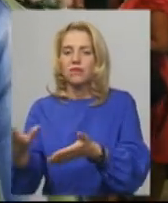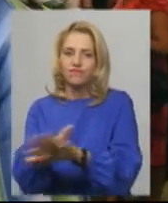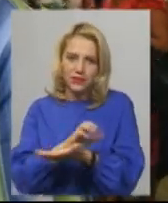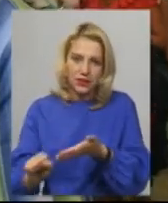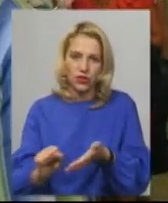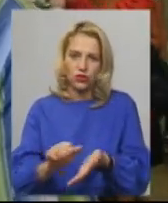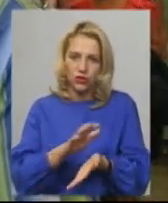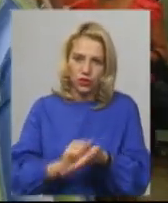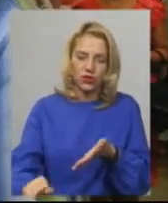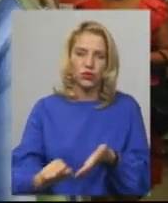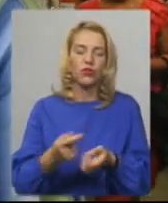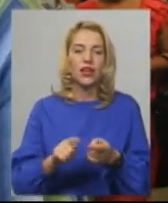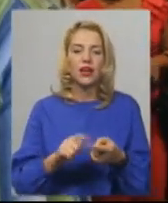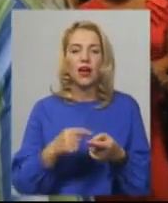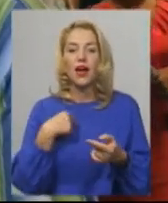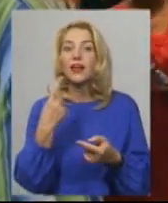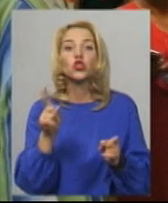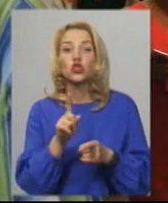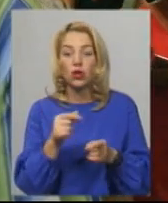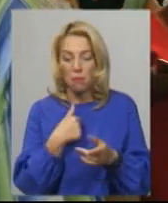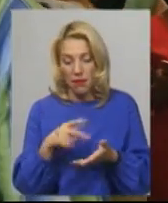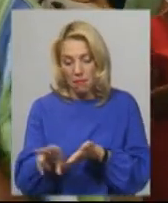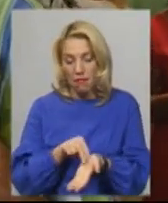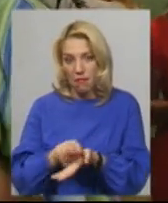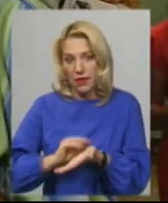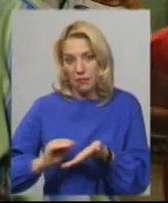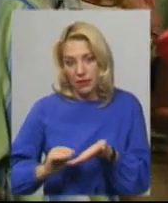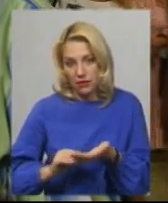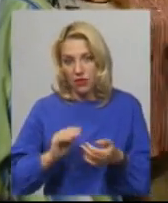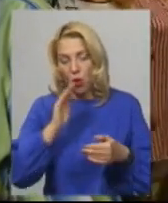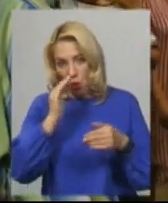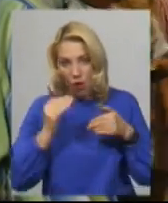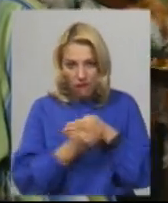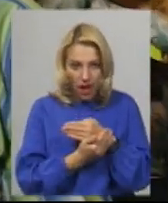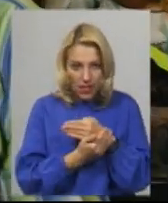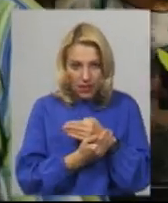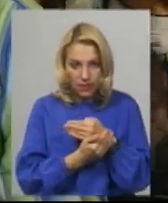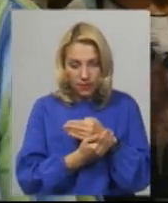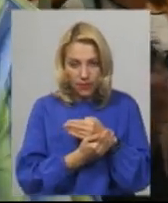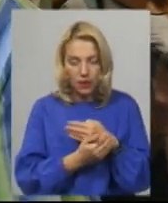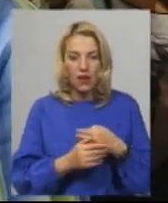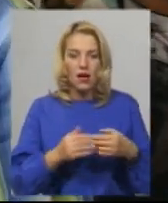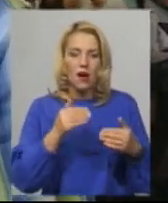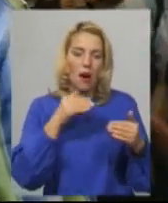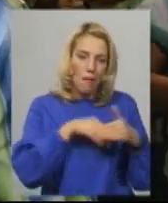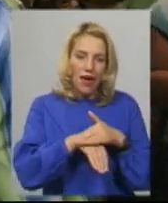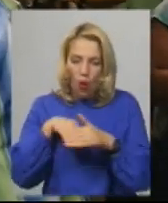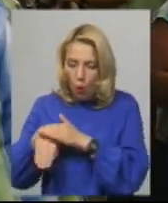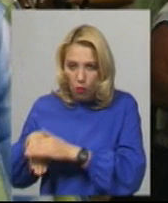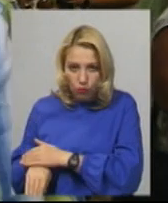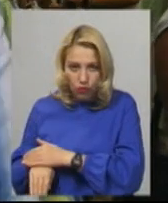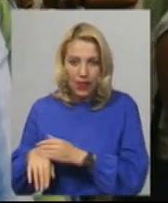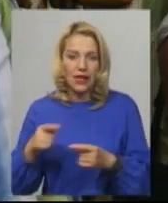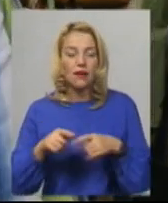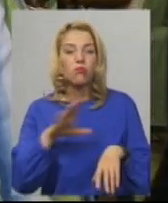це ми переписували, ховали, переховували, і я переховував.